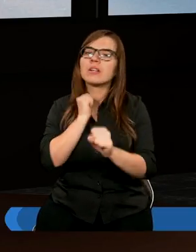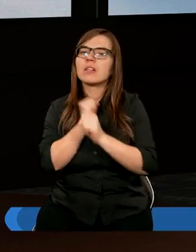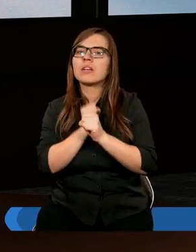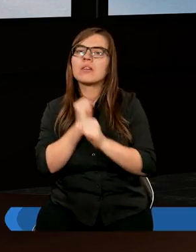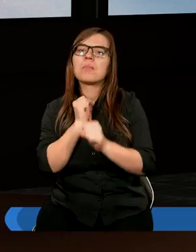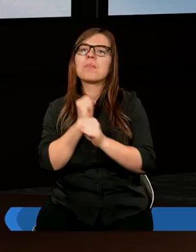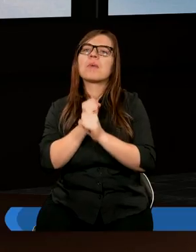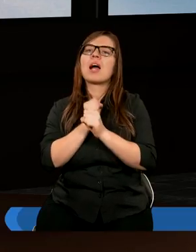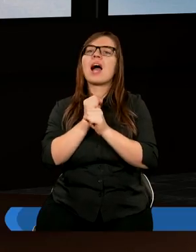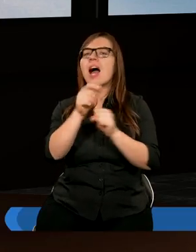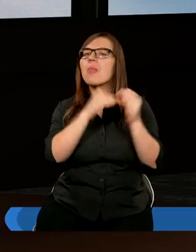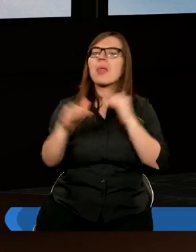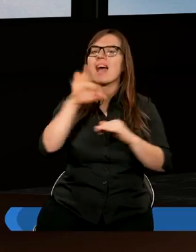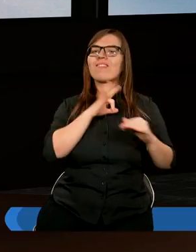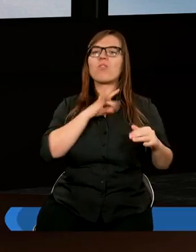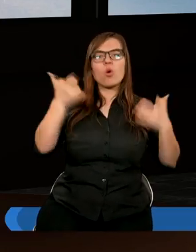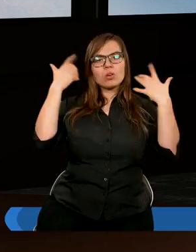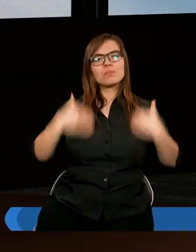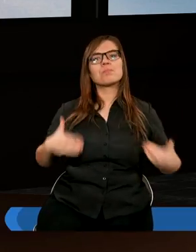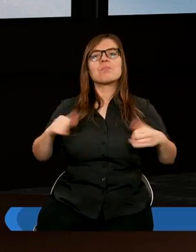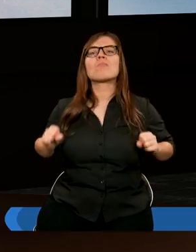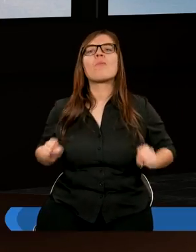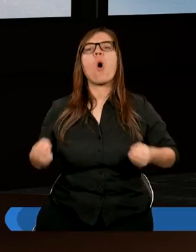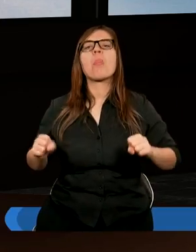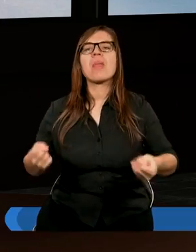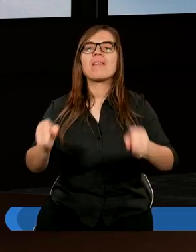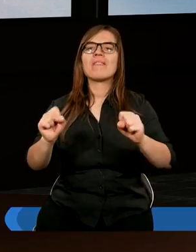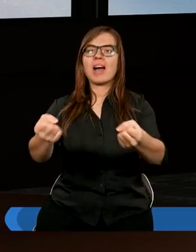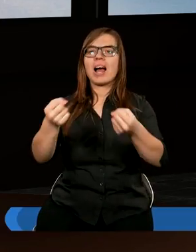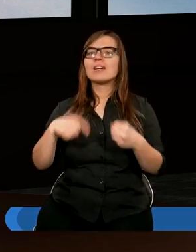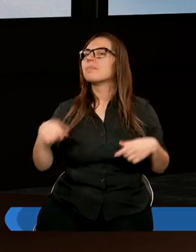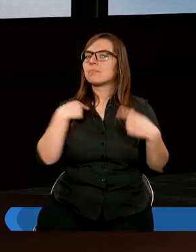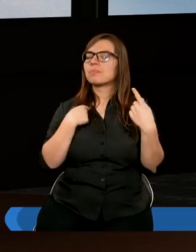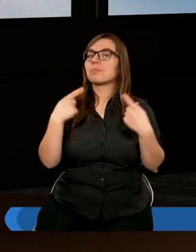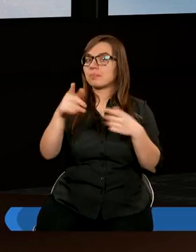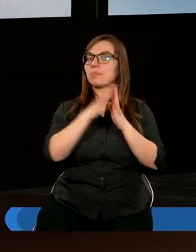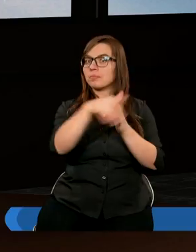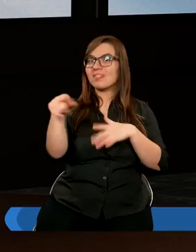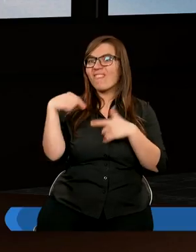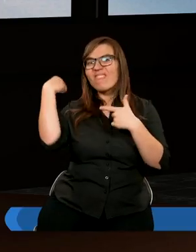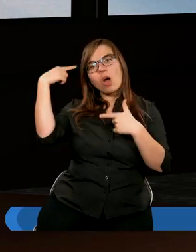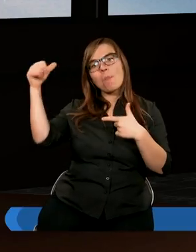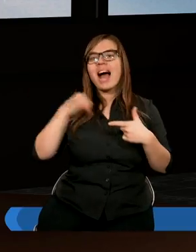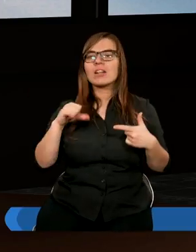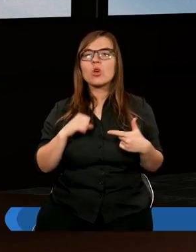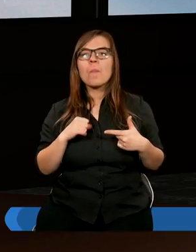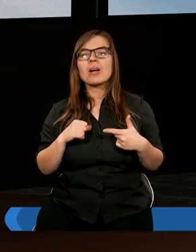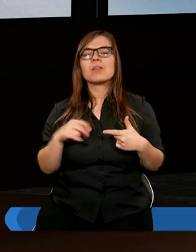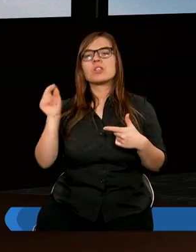nad tą własną motywacją. Proszę sobie wyobrazić, że